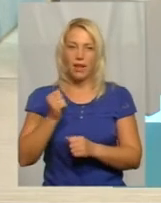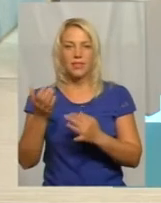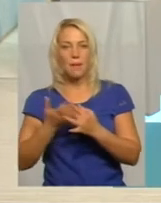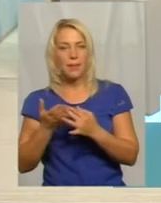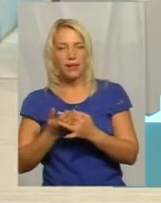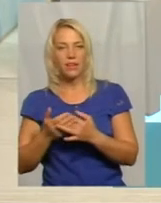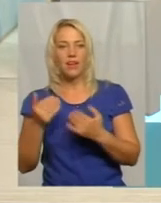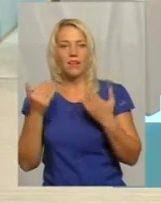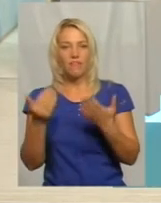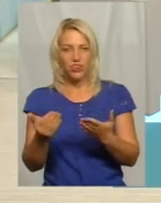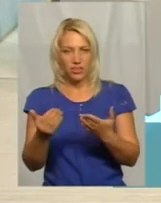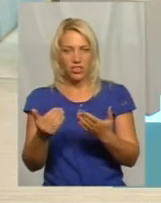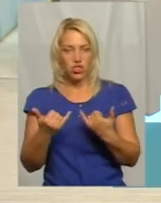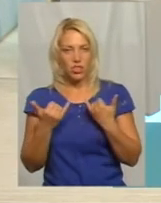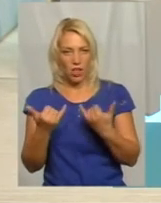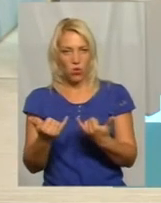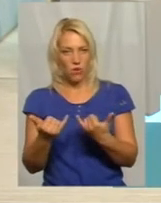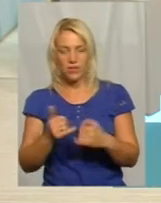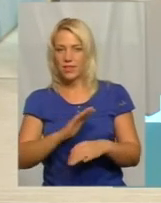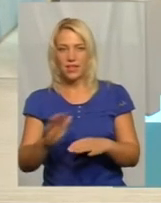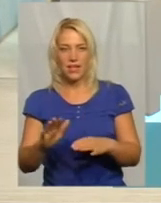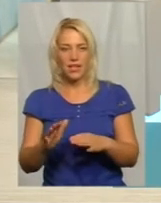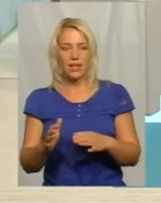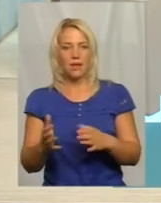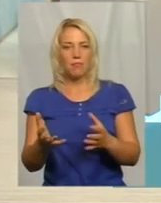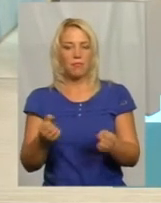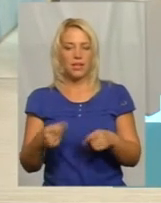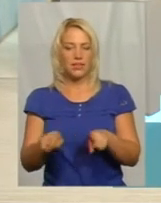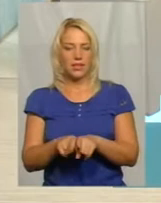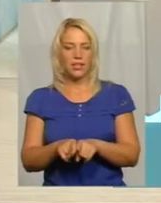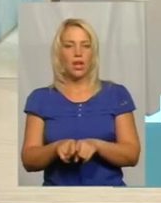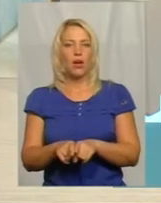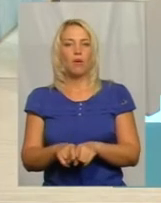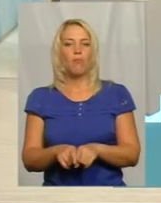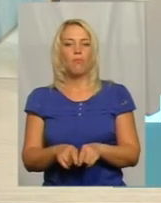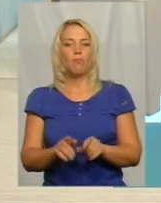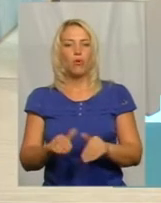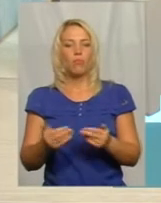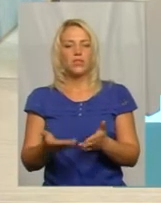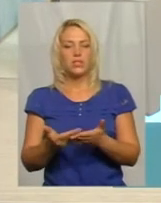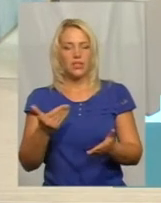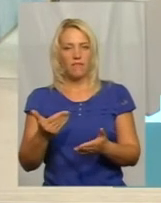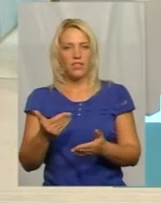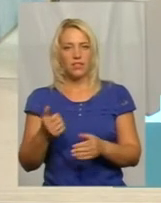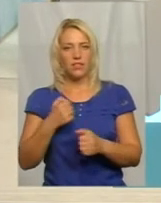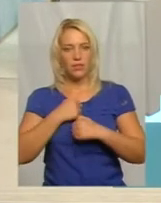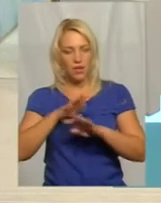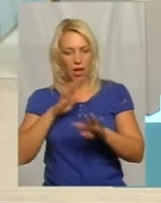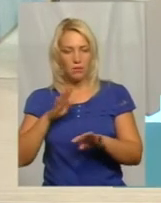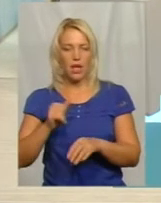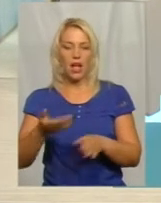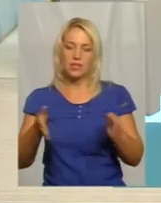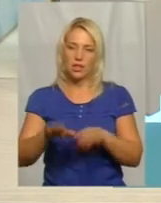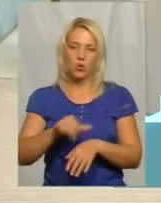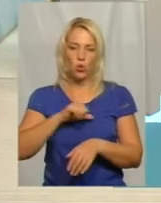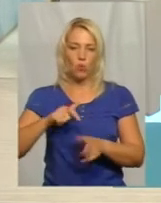от ви, панове, зокрема, не приймаєте такі пропозиції від збройних сил, а залишаєте все ж таки в добровольчій армії, ну і тим